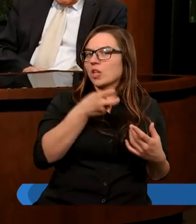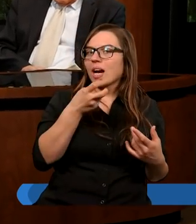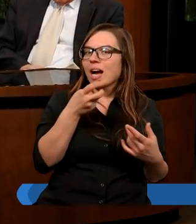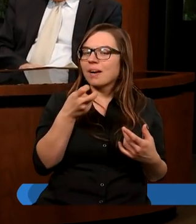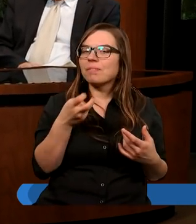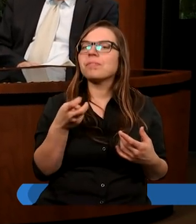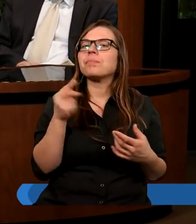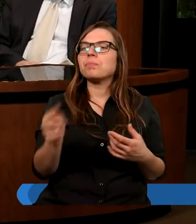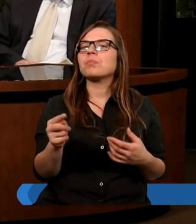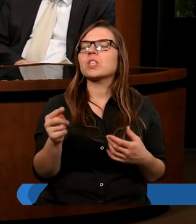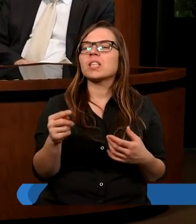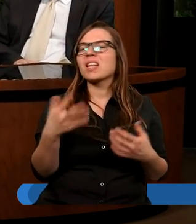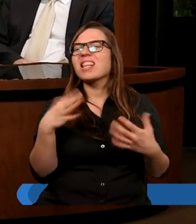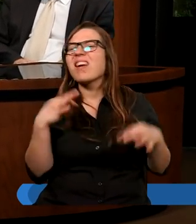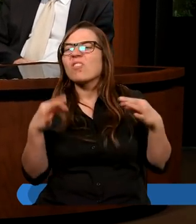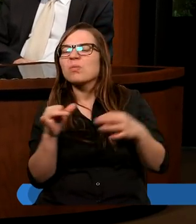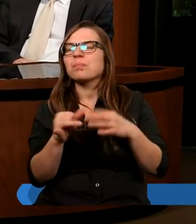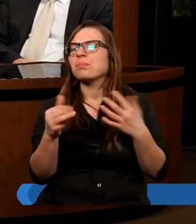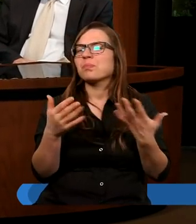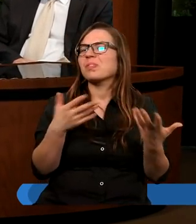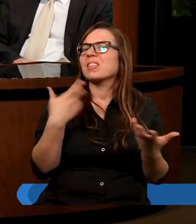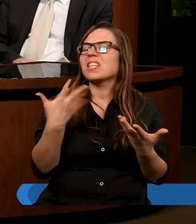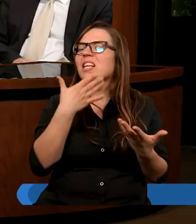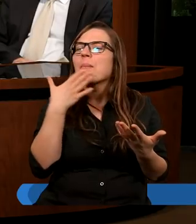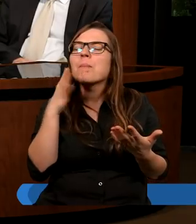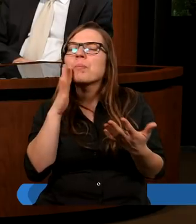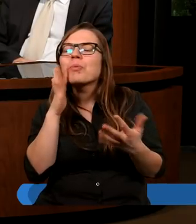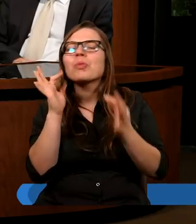padały tam niewątpliwie, my nie mamy dokładnego